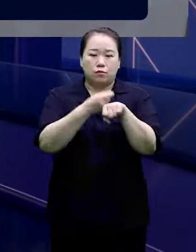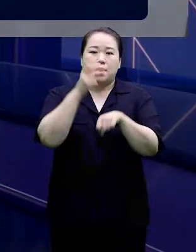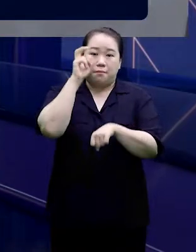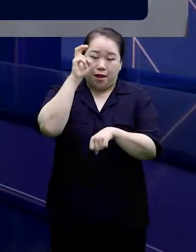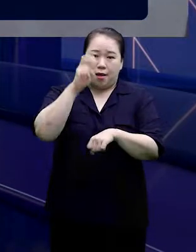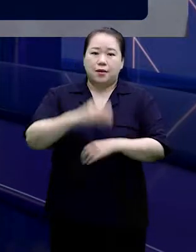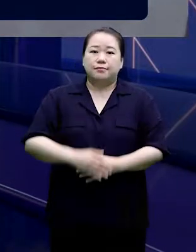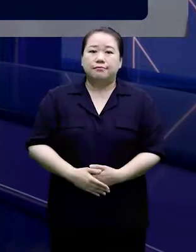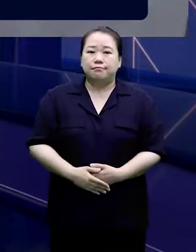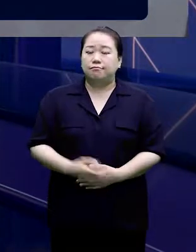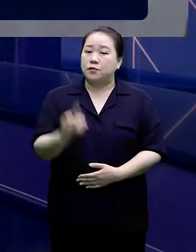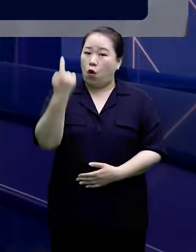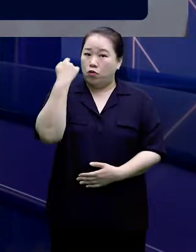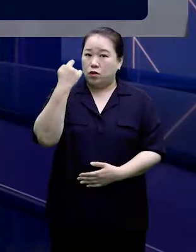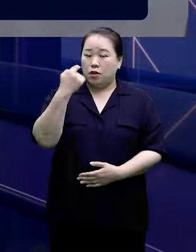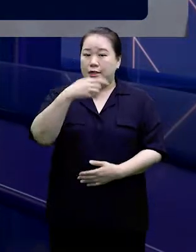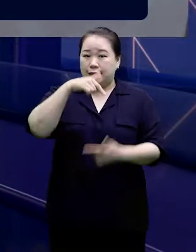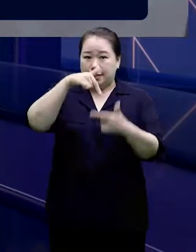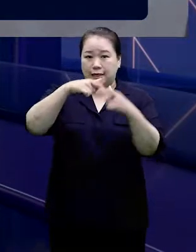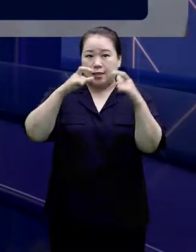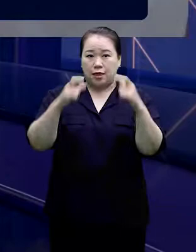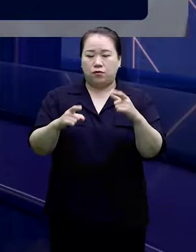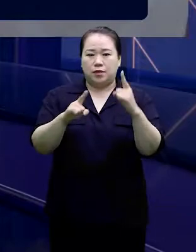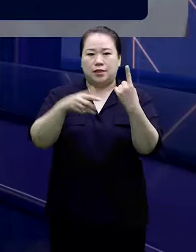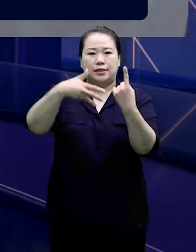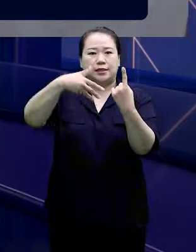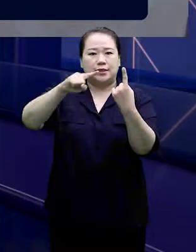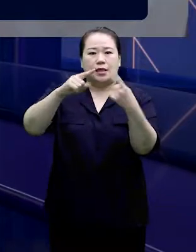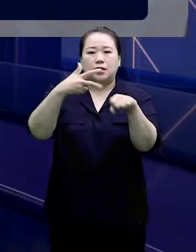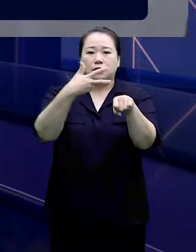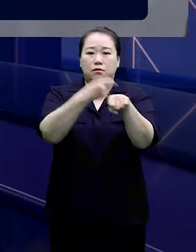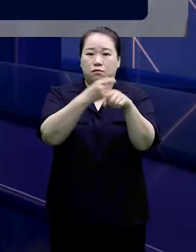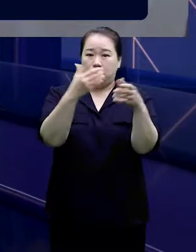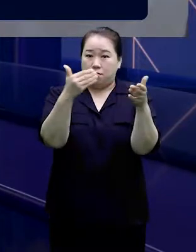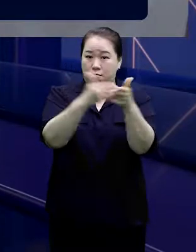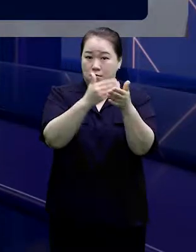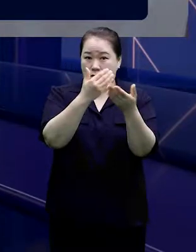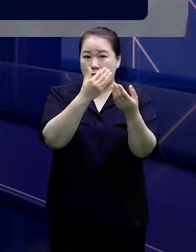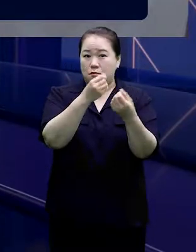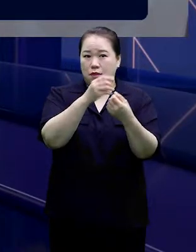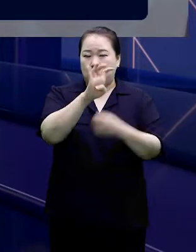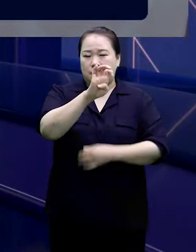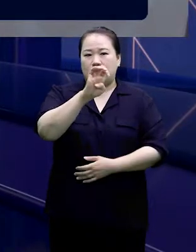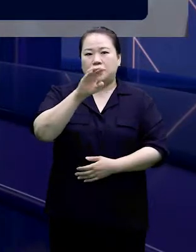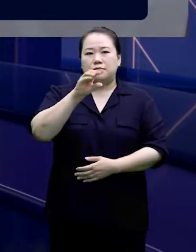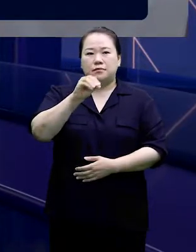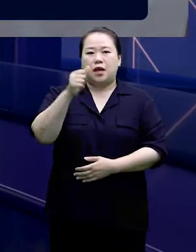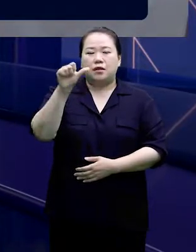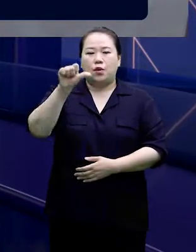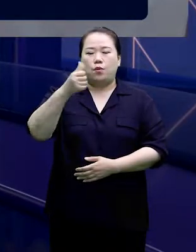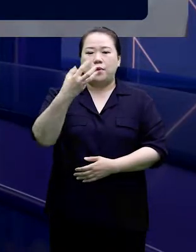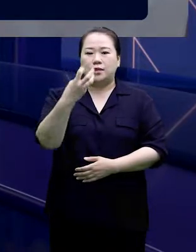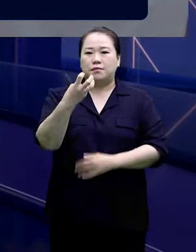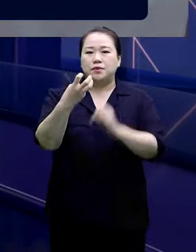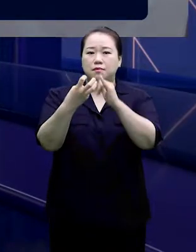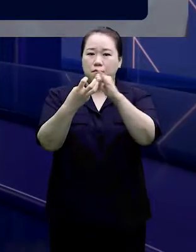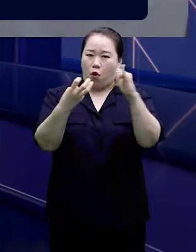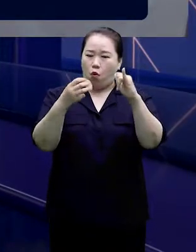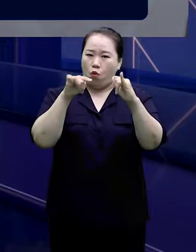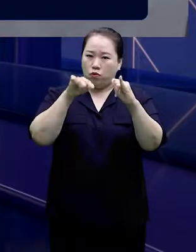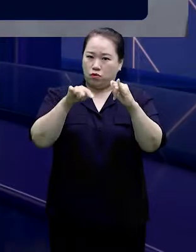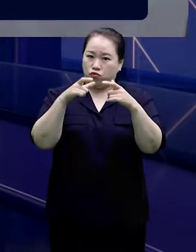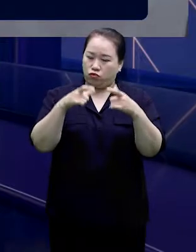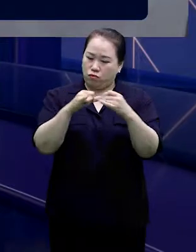우리 구에서 1차 접종을 완료한 사람은 40만 530명으로 이 중 우리 구민만 보면